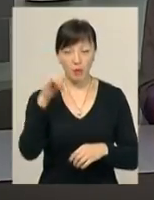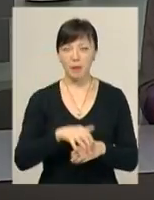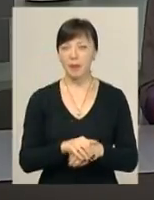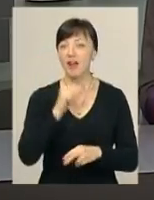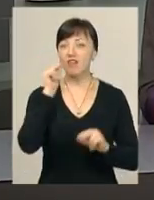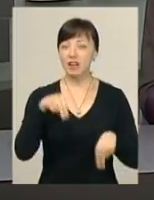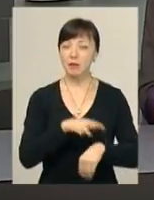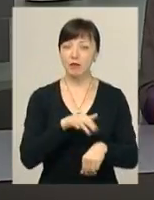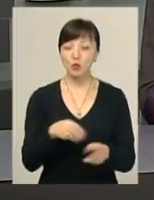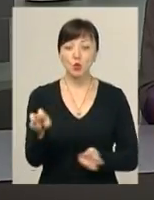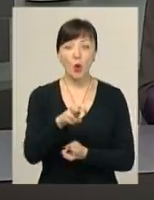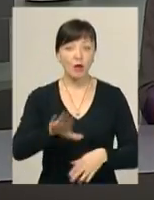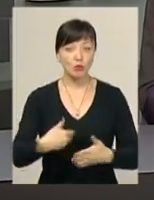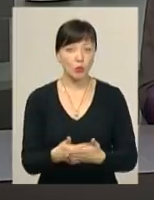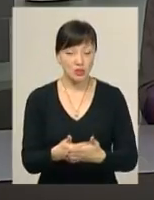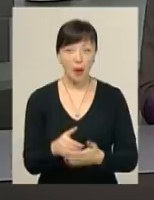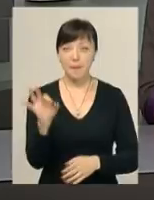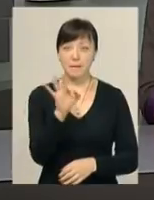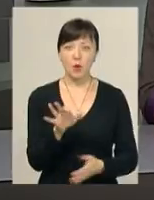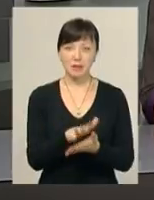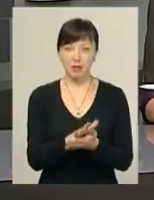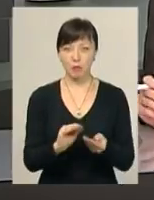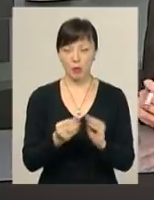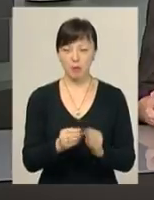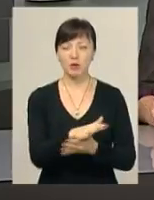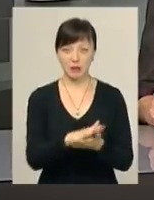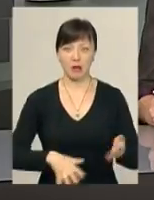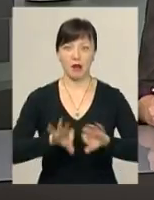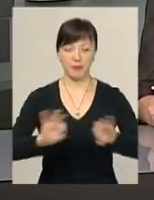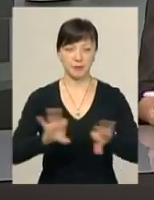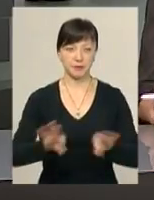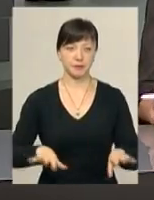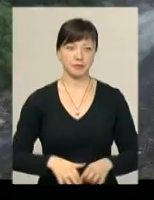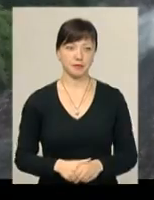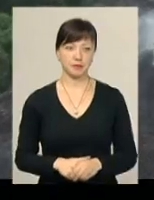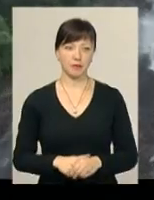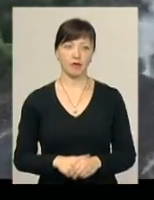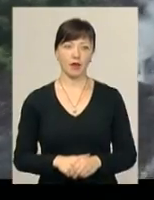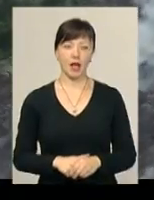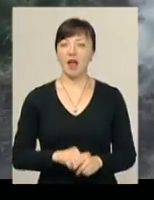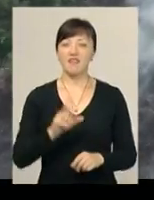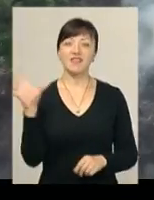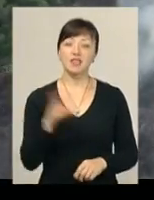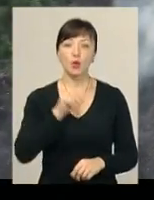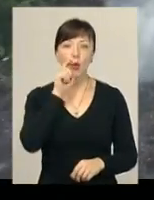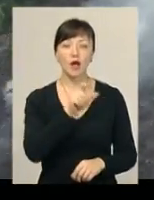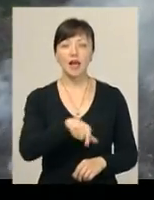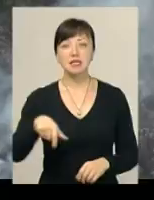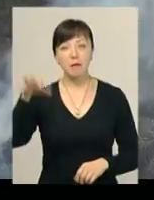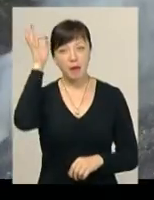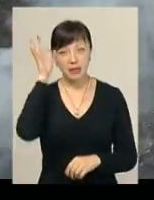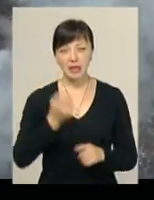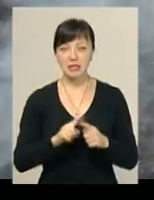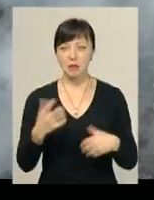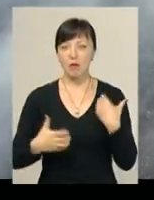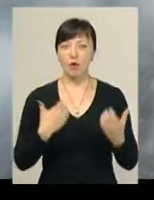Винних правоохоронці шукають ідольці про сміттєву проблему. Далі у сюжеті. Певне, чи не усі українці пам'ятають